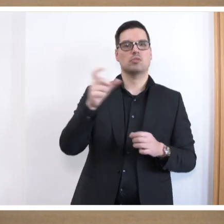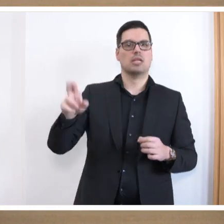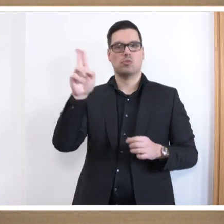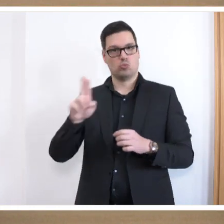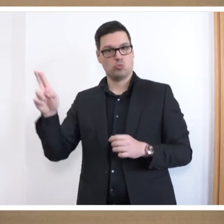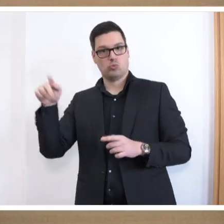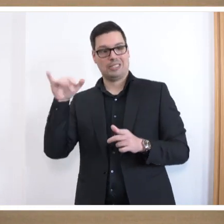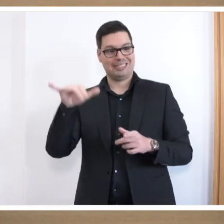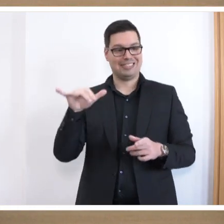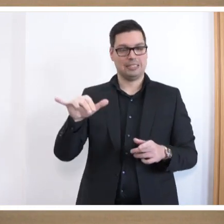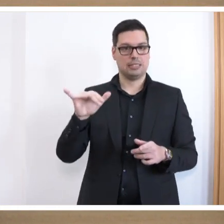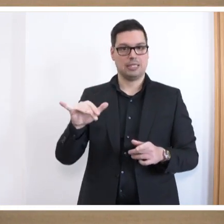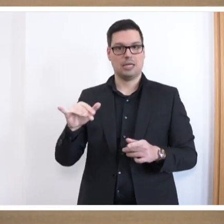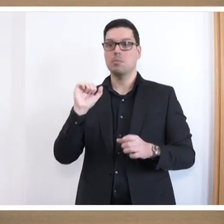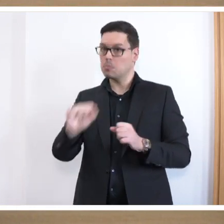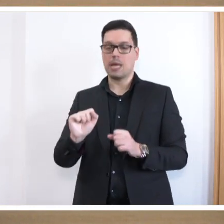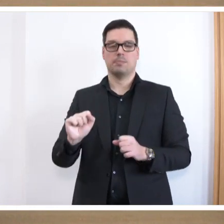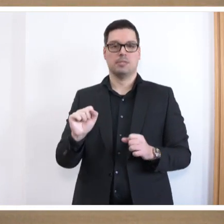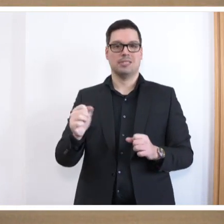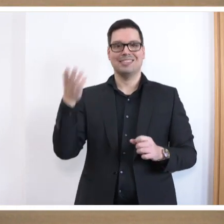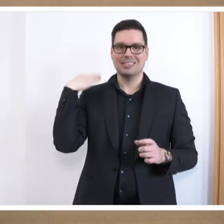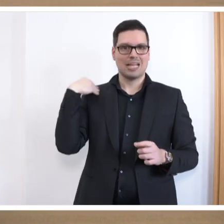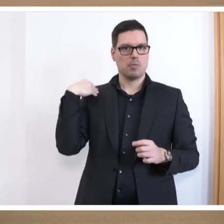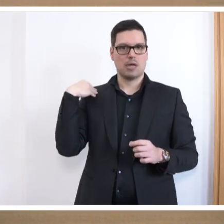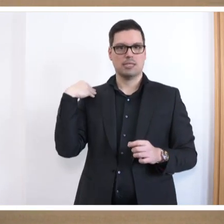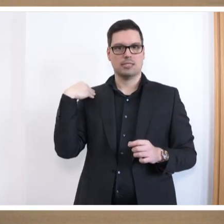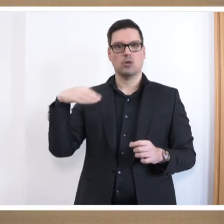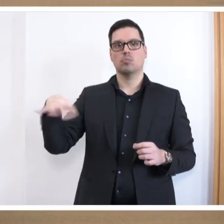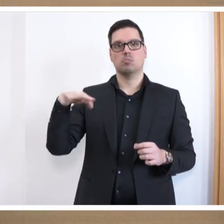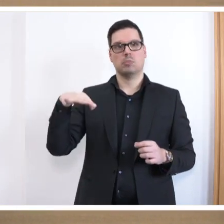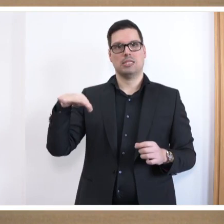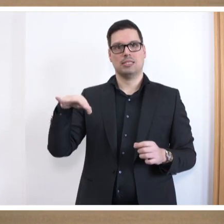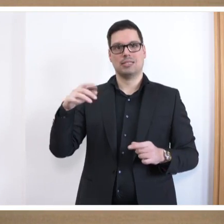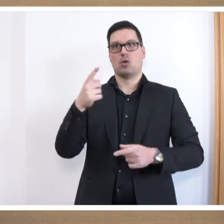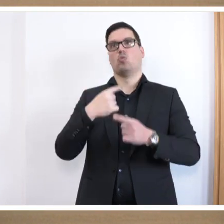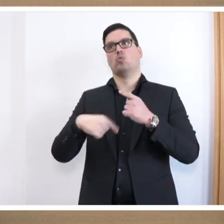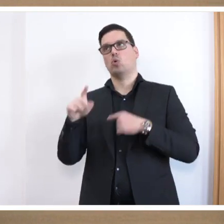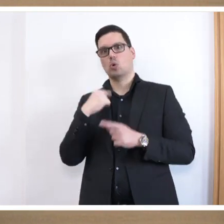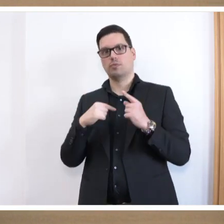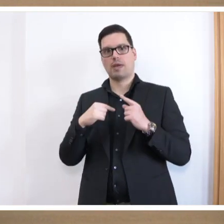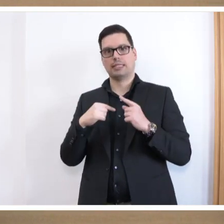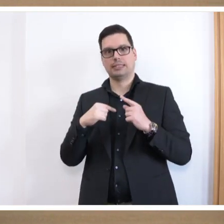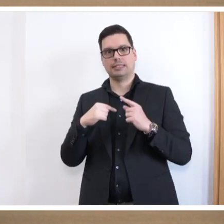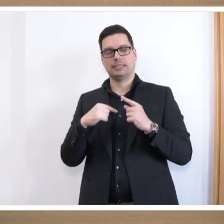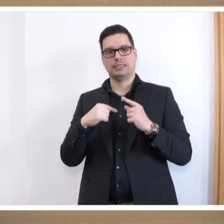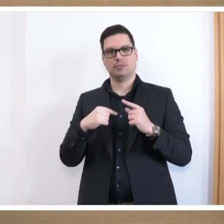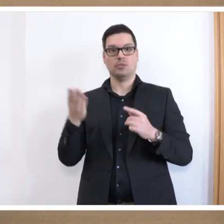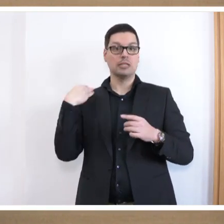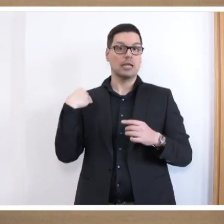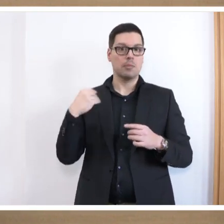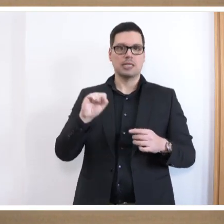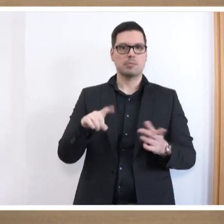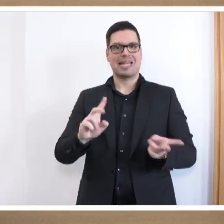Kuratoriumsvorsitz und Ministeramt zu bleiben, war damals auch eine ministeriale Rolle rückwärts entgegen der ursprünglichen Position der SPD